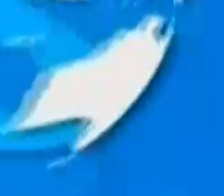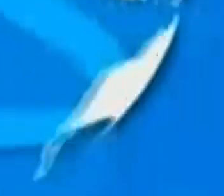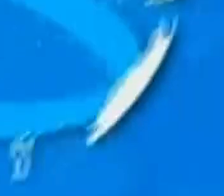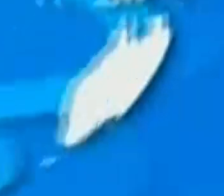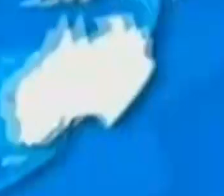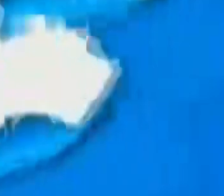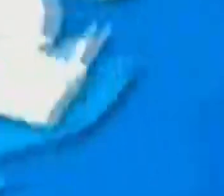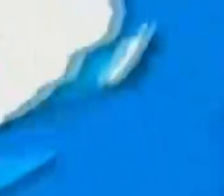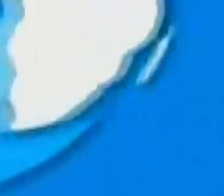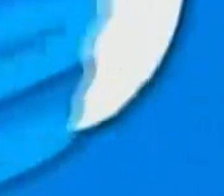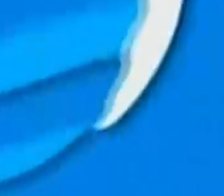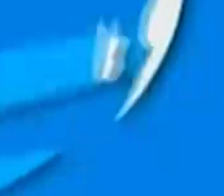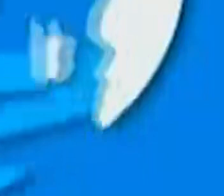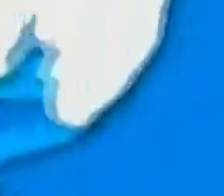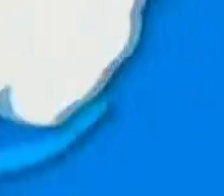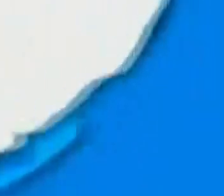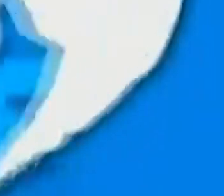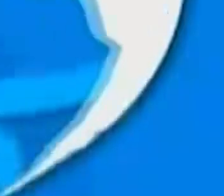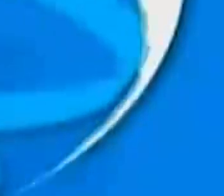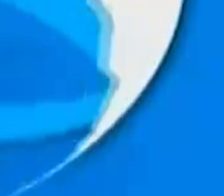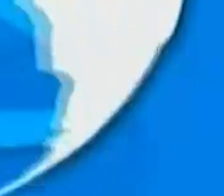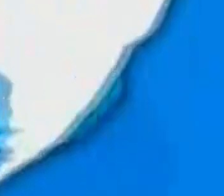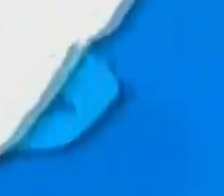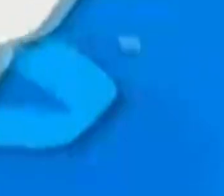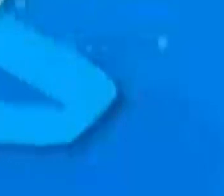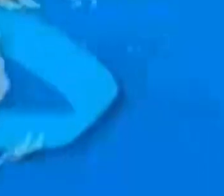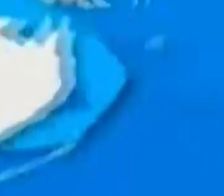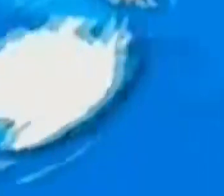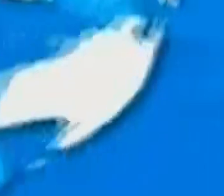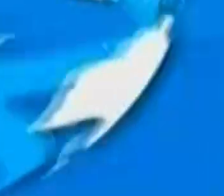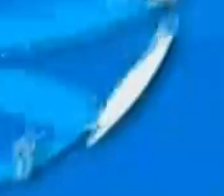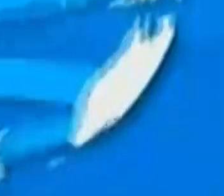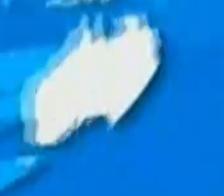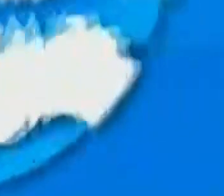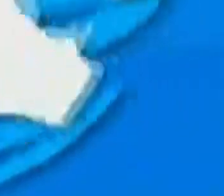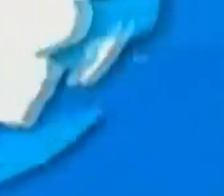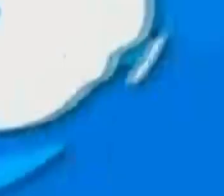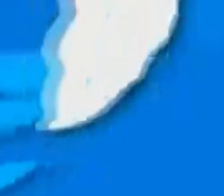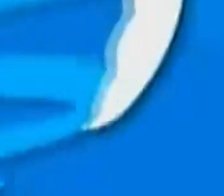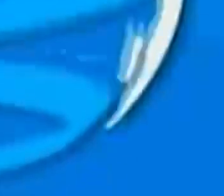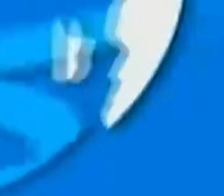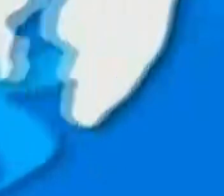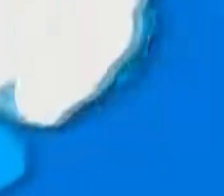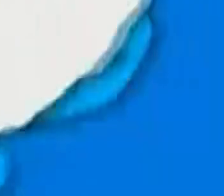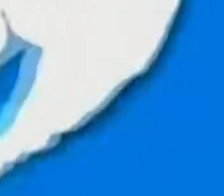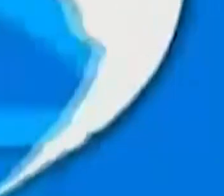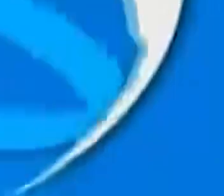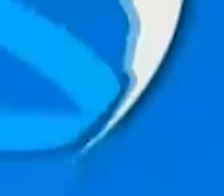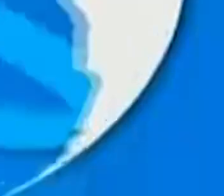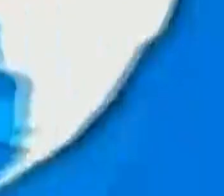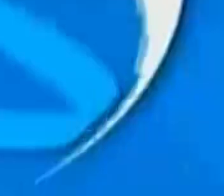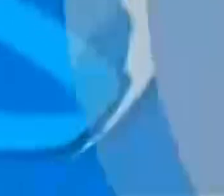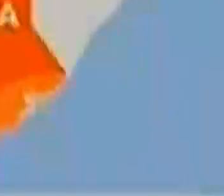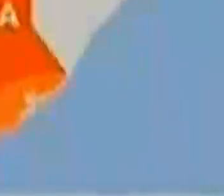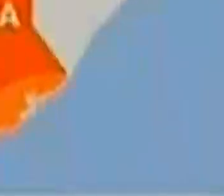maombi ya mstahiki mea wa jijila Dar es Salaam isayamwita kwekazu hiyo lakikao cha madiwani wa halma shauri ya jiji.